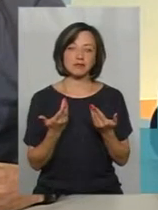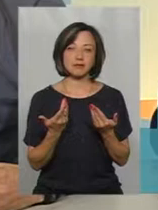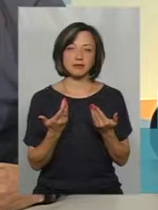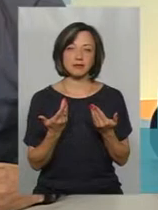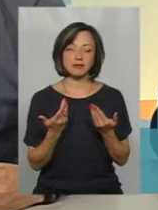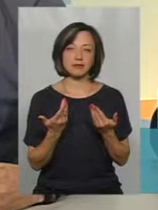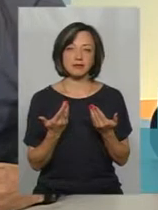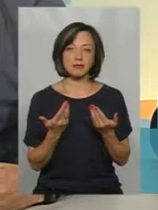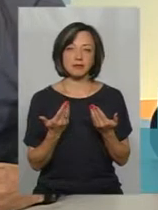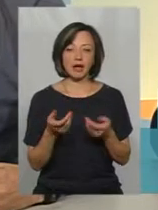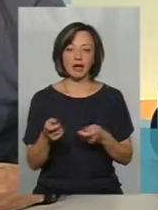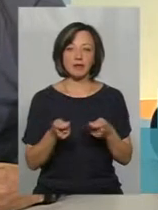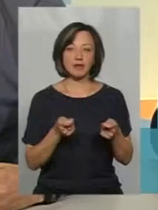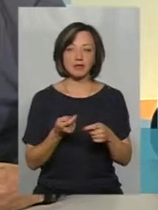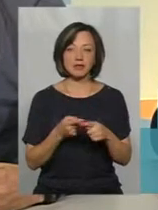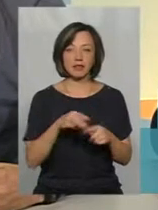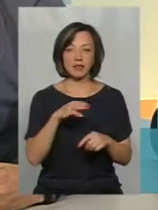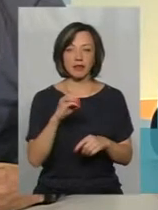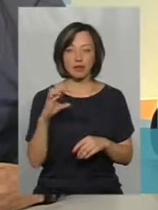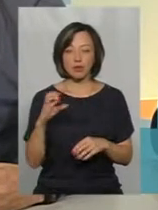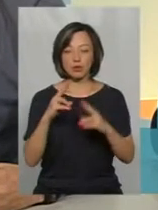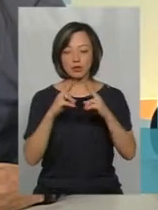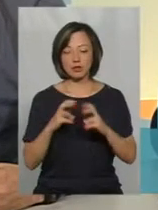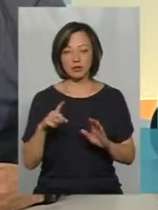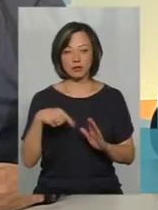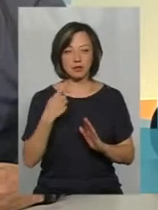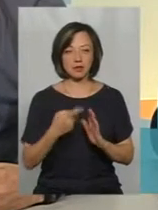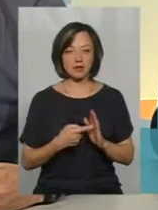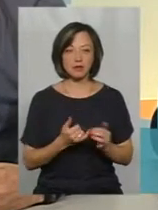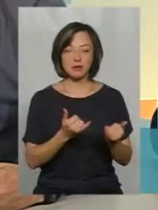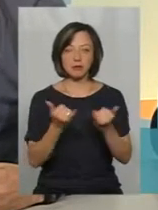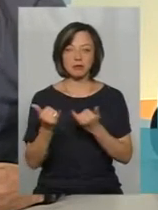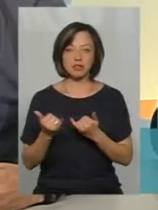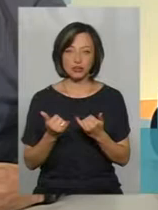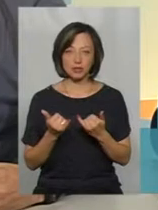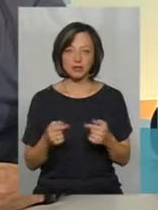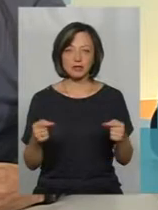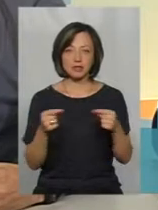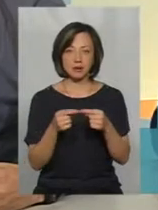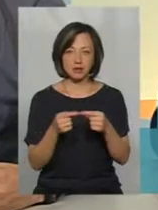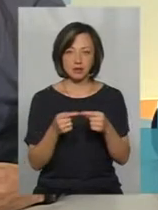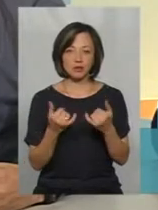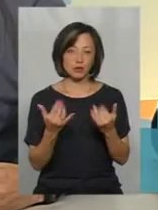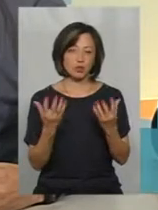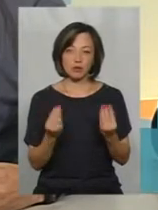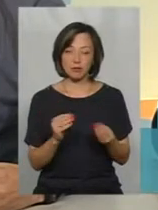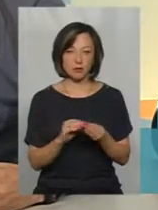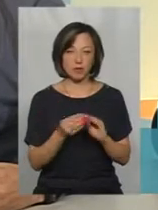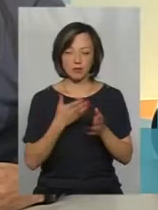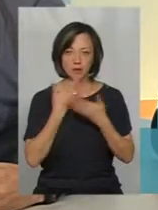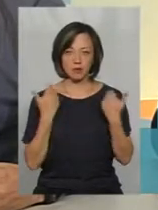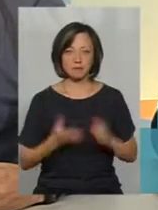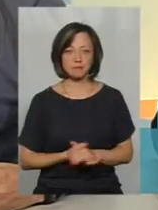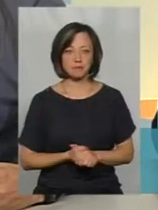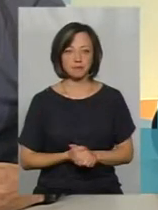керівництву цих ТЕЦ розглядати питання забезпечення саме, ну, на сьогоднішній день є вигідним,